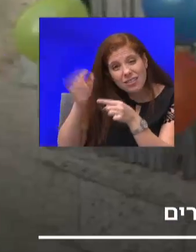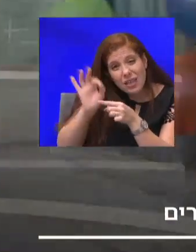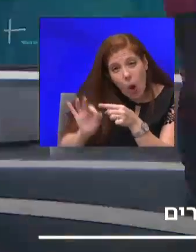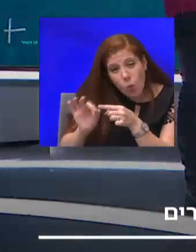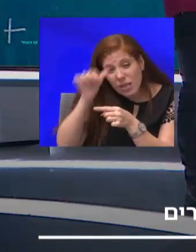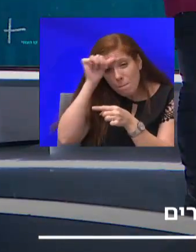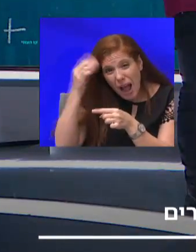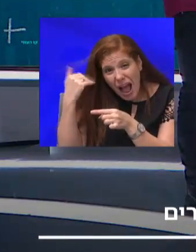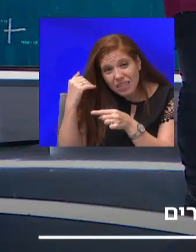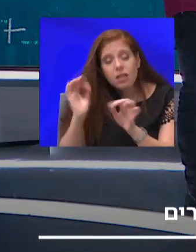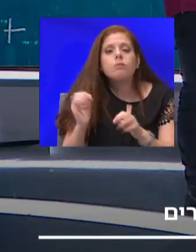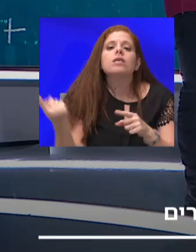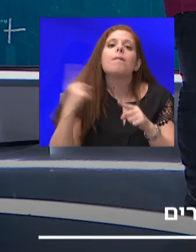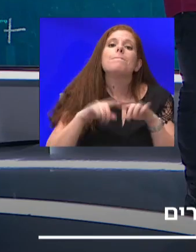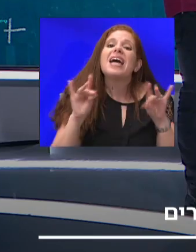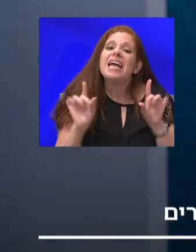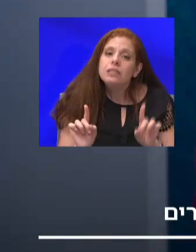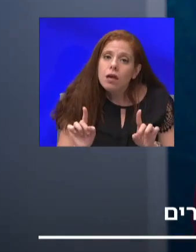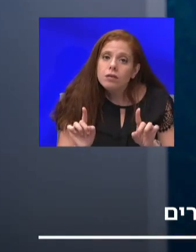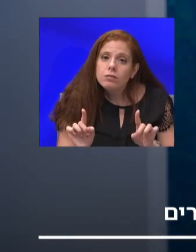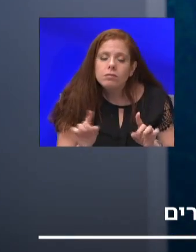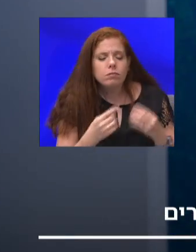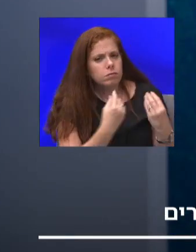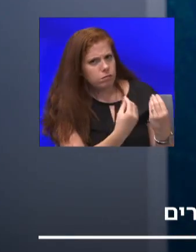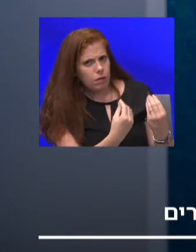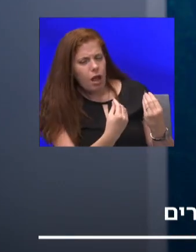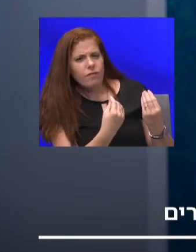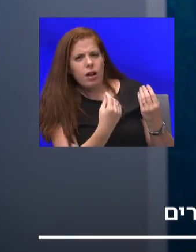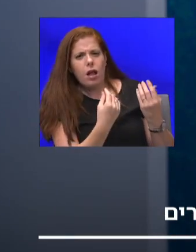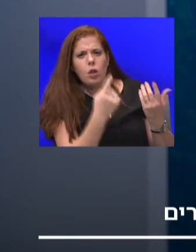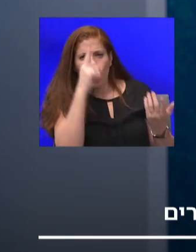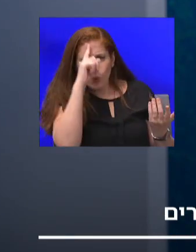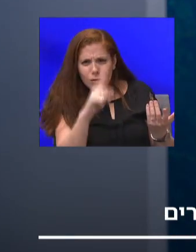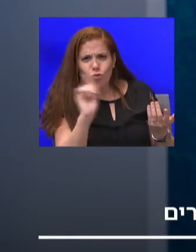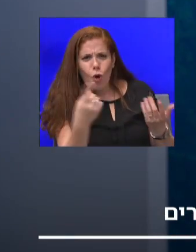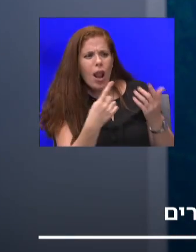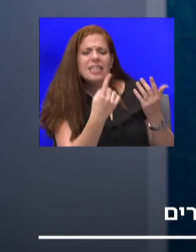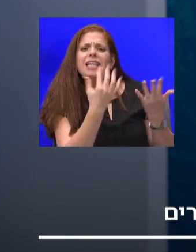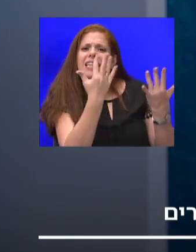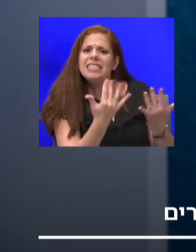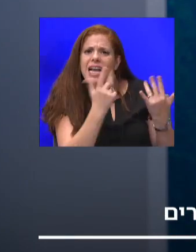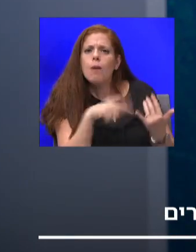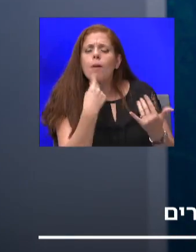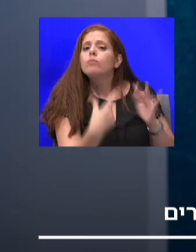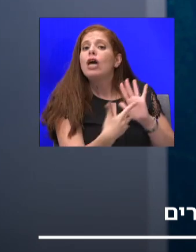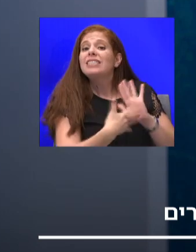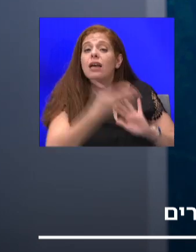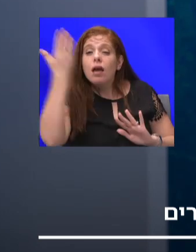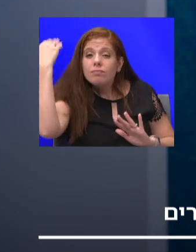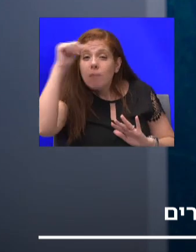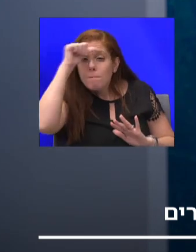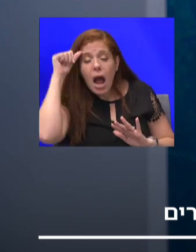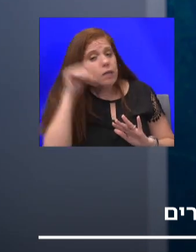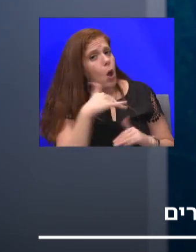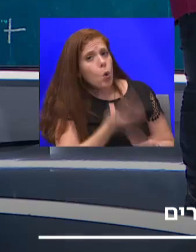עשרה. אבל אנחנו יודעים, סליחה פרופסור שאני אקוטל אותך, אנחנו יודעים כי כל הסטטיסטיקאים אומרים שהסקר הוא לא היה סקר טוב. הוא לא היה מרגע מייצג ולא עמד בשום כלל